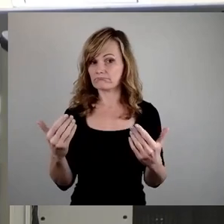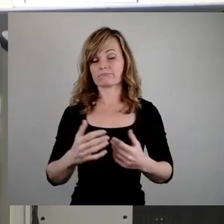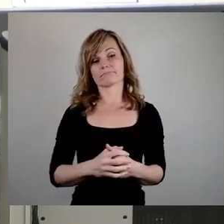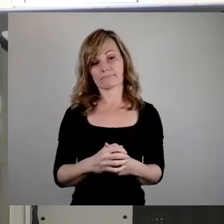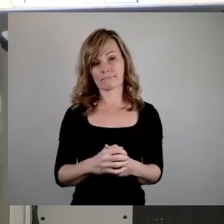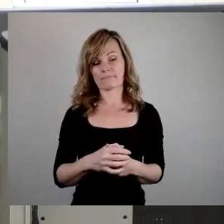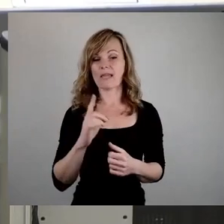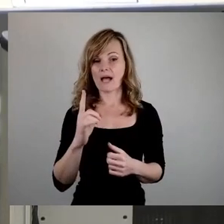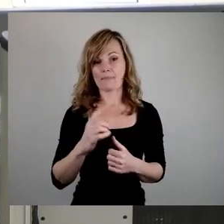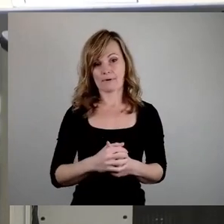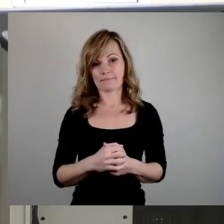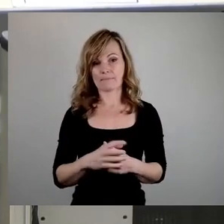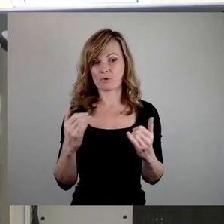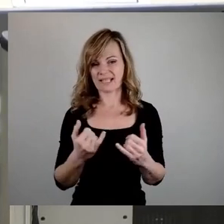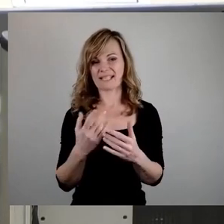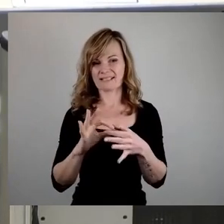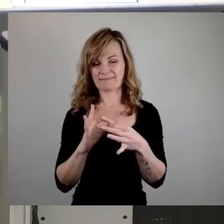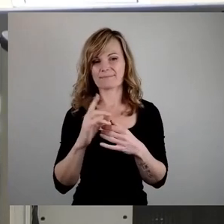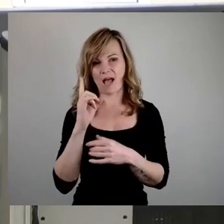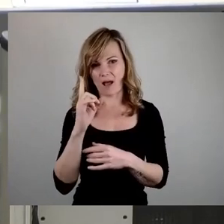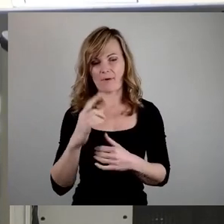Aber, und jetzt komme ich zum Aber.